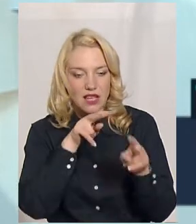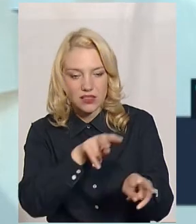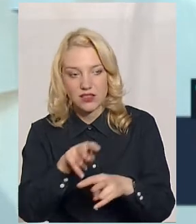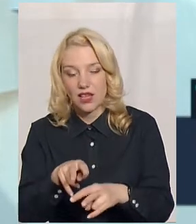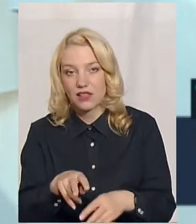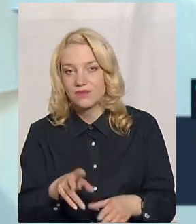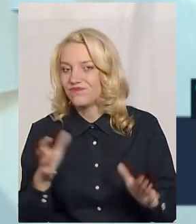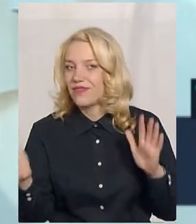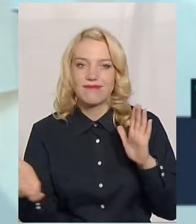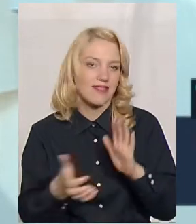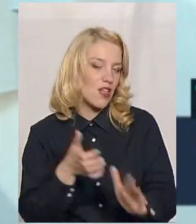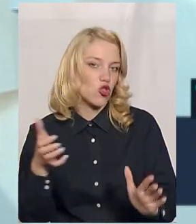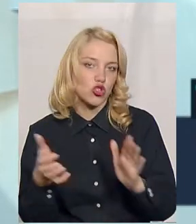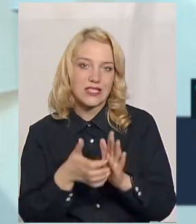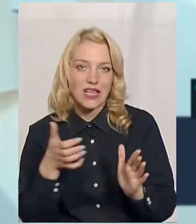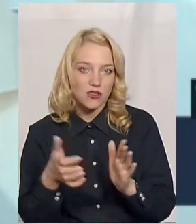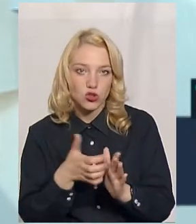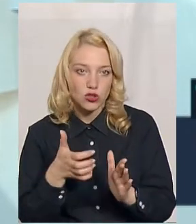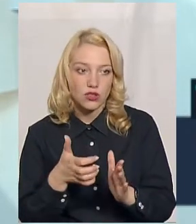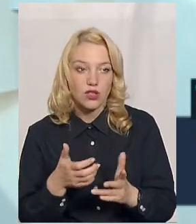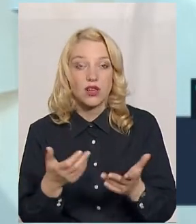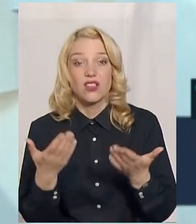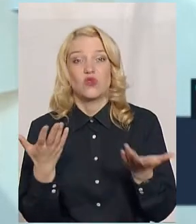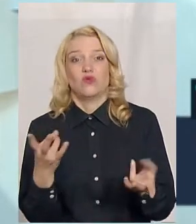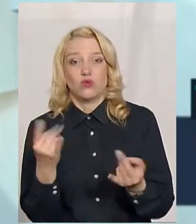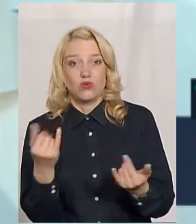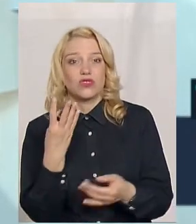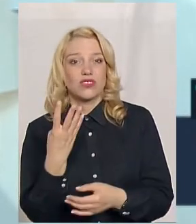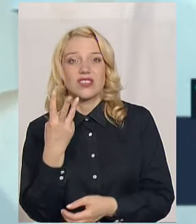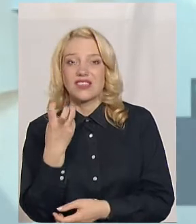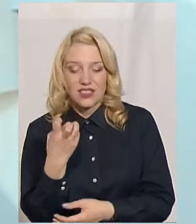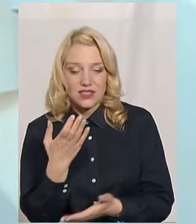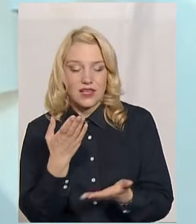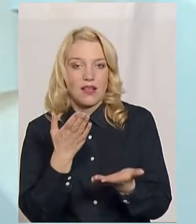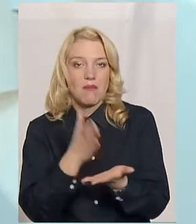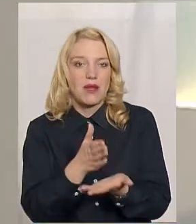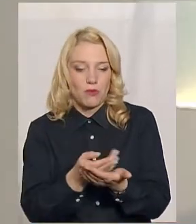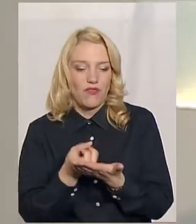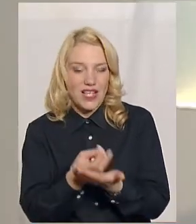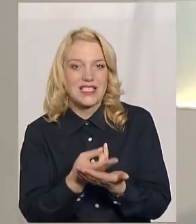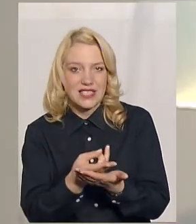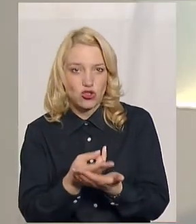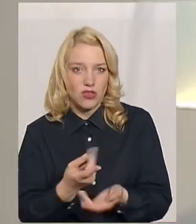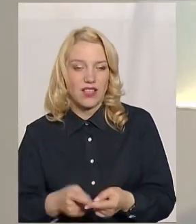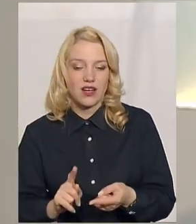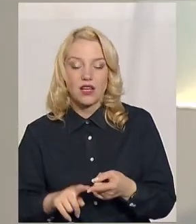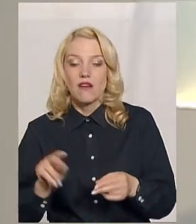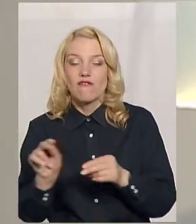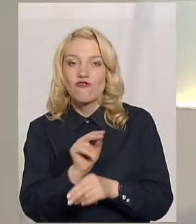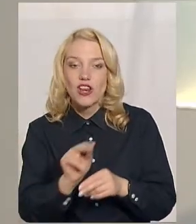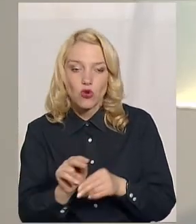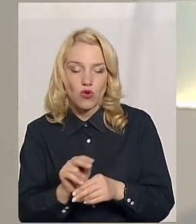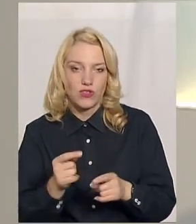Не за достатньо. Недостатньо. Ну, 4-300 перебування в стаціонарі коштує. Виліковування випадку.